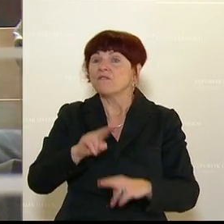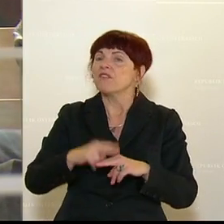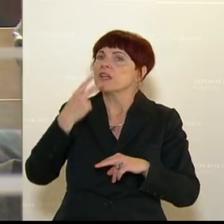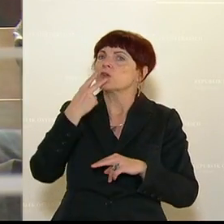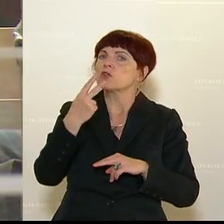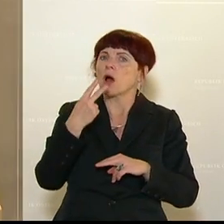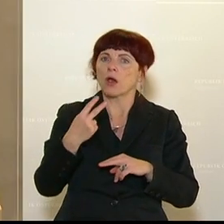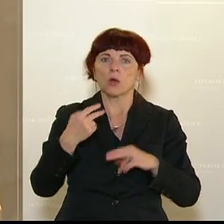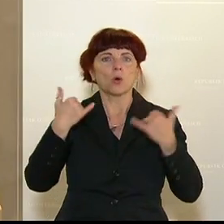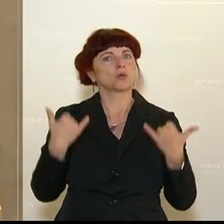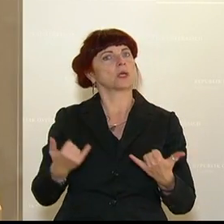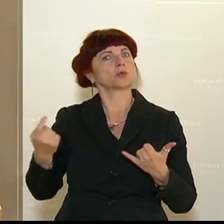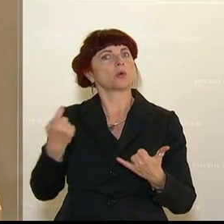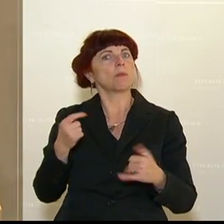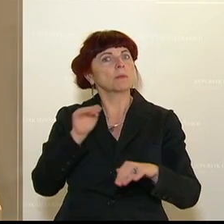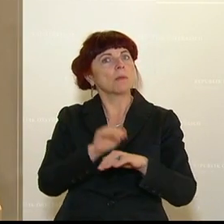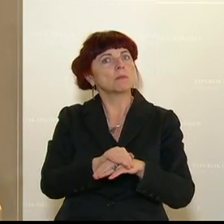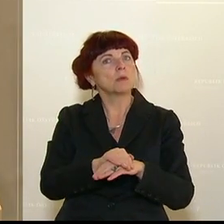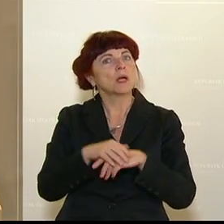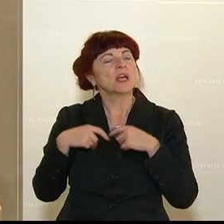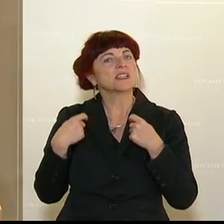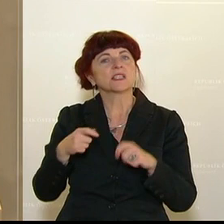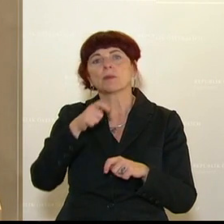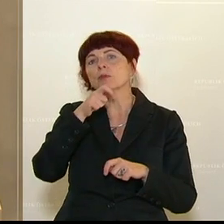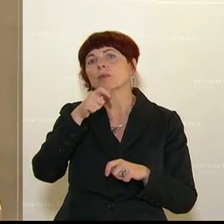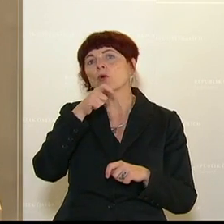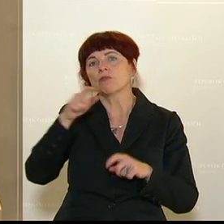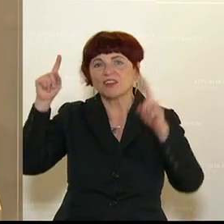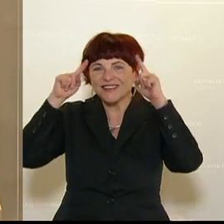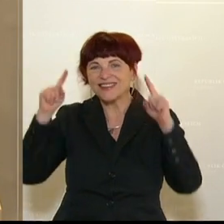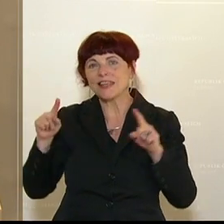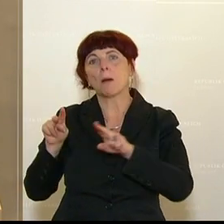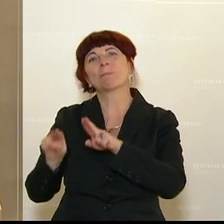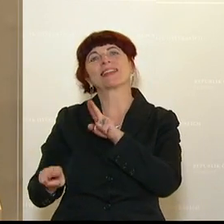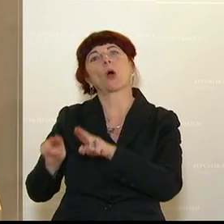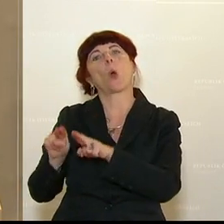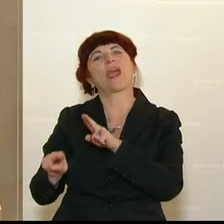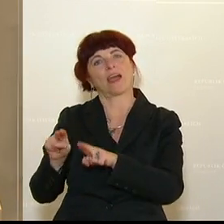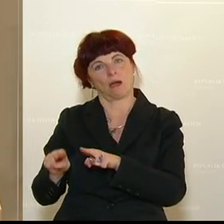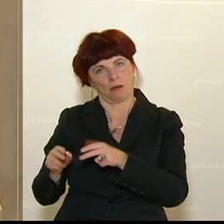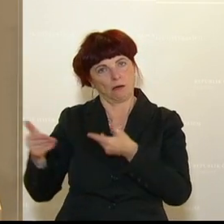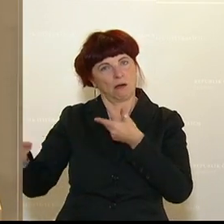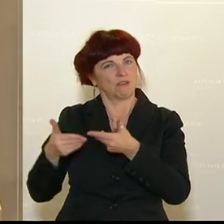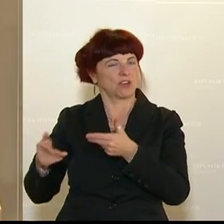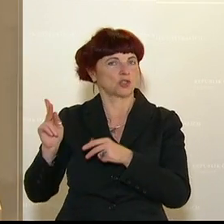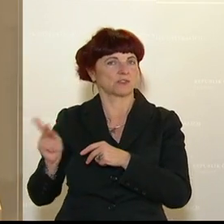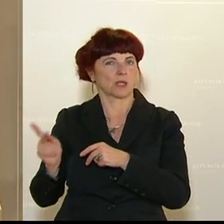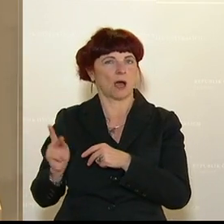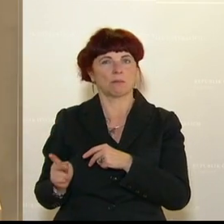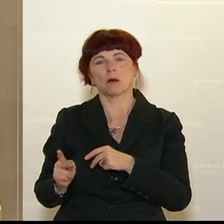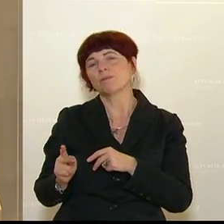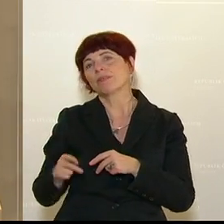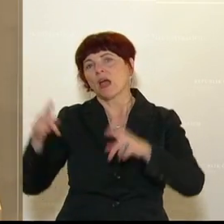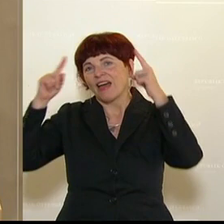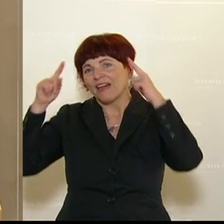anschaue, und jetzt komme ich dann nachher drauf, es gibt ja die Berufe der Tierbetreuer, heißt das so schön, von der Wirtschaftskammer, das sind die, die Tierpensionen